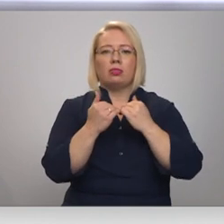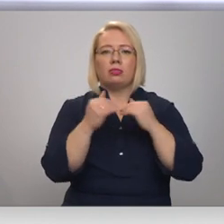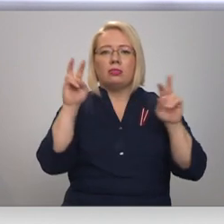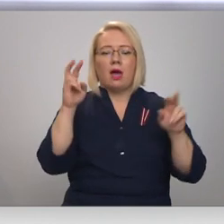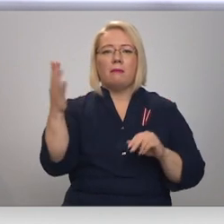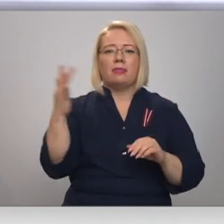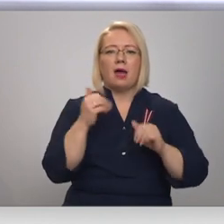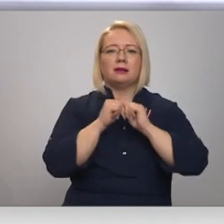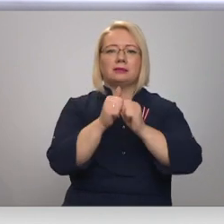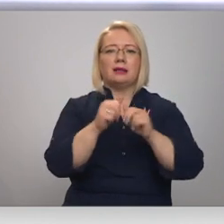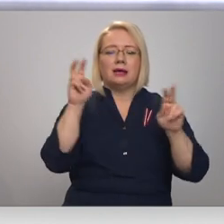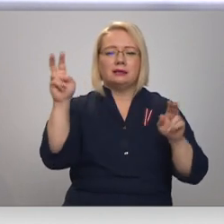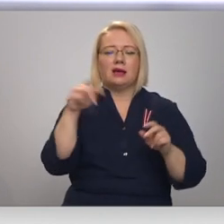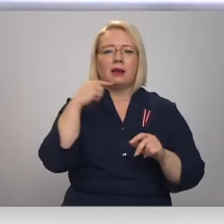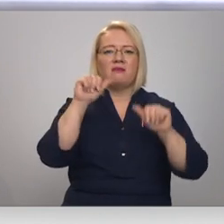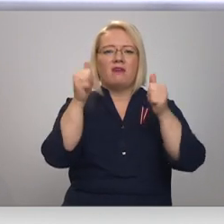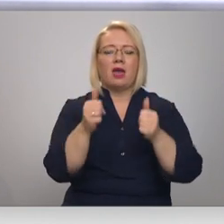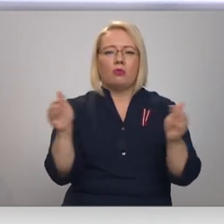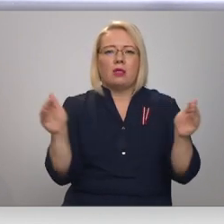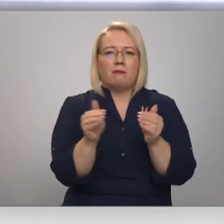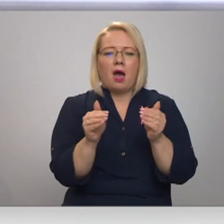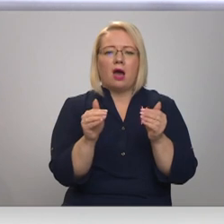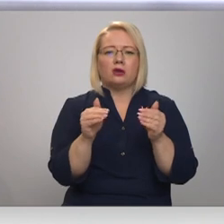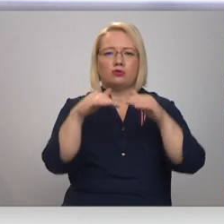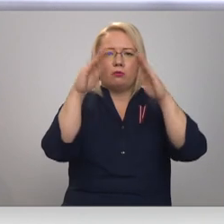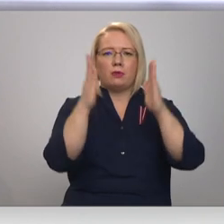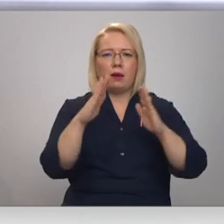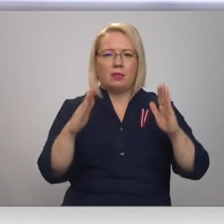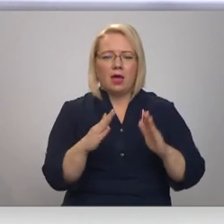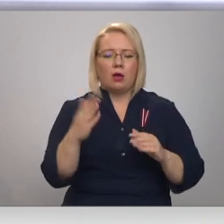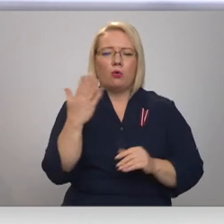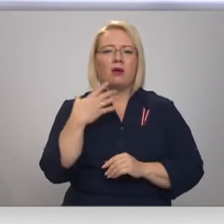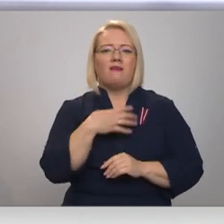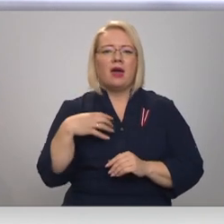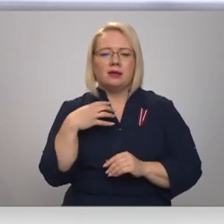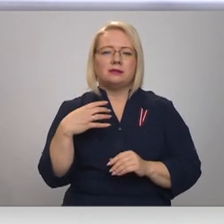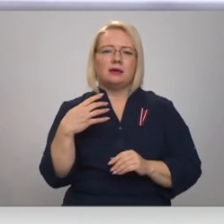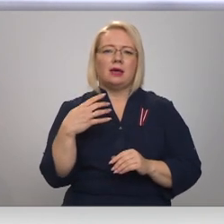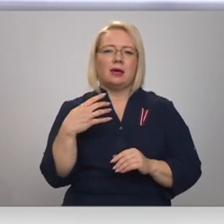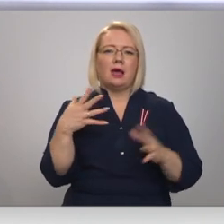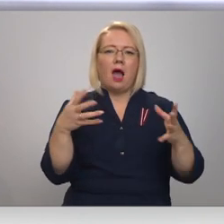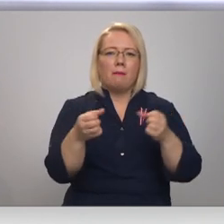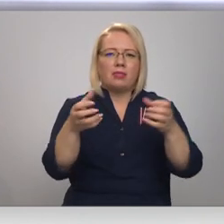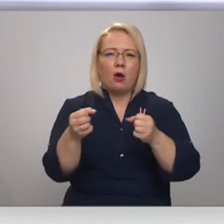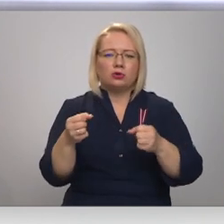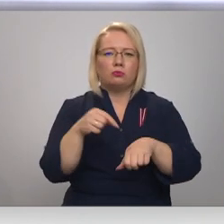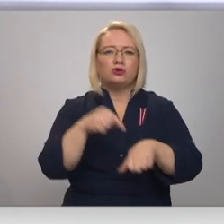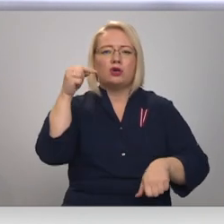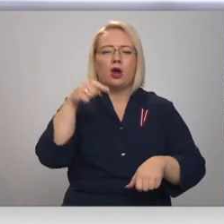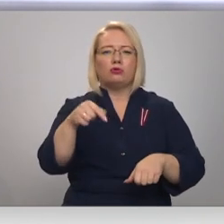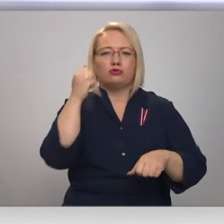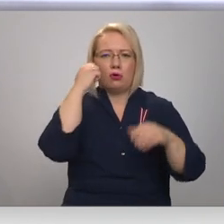veidot mazu miniatūru piemeneklīti bronzā, kur vairadzīgi varētu aptalstīt un sajūst šo piemeneklu.